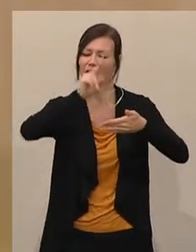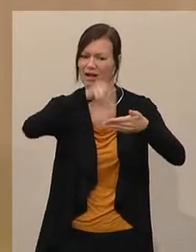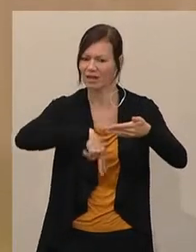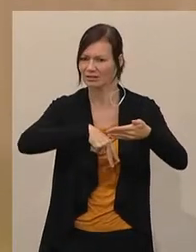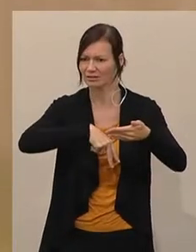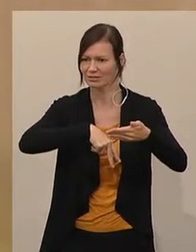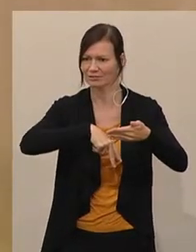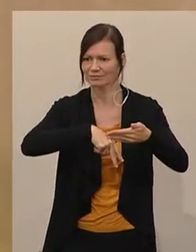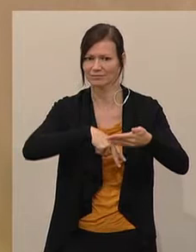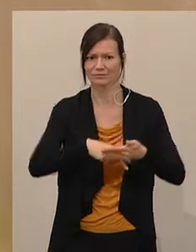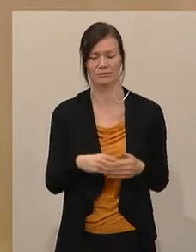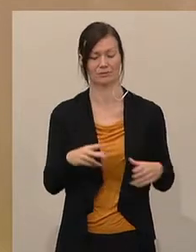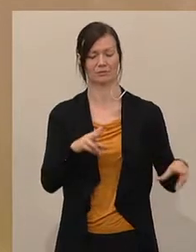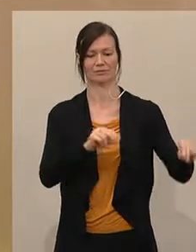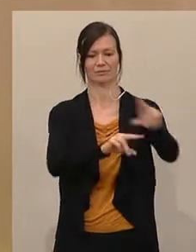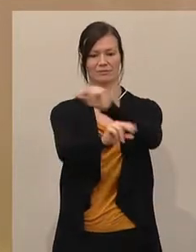viel mehr.